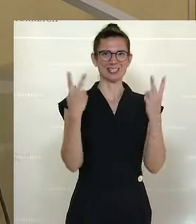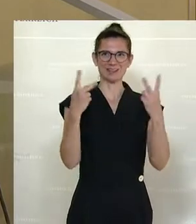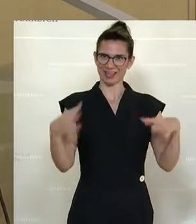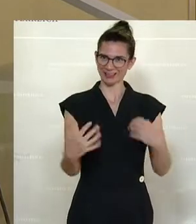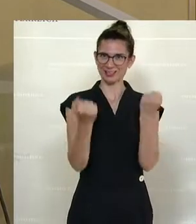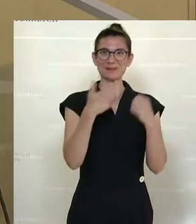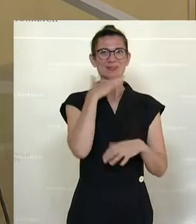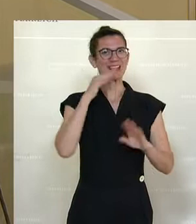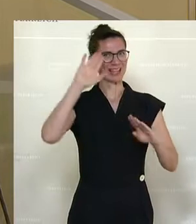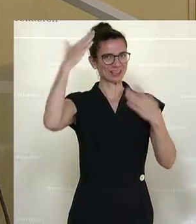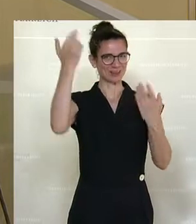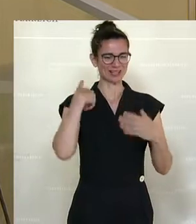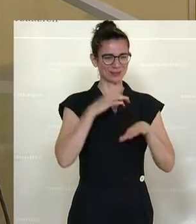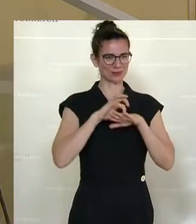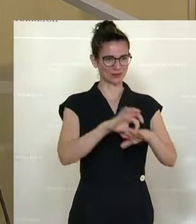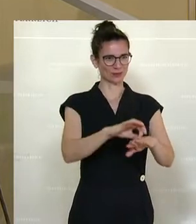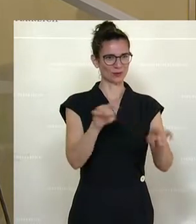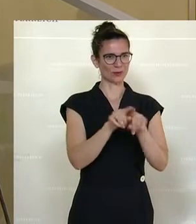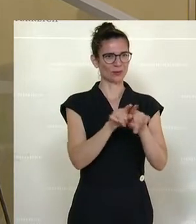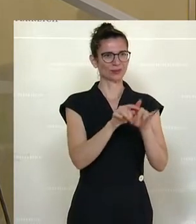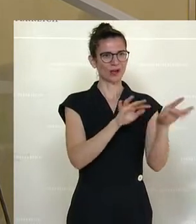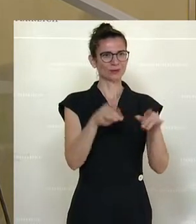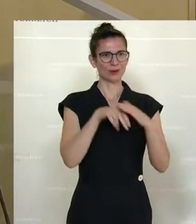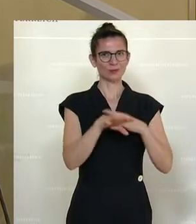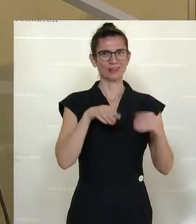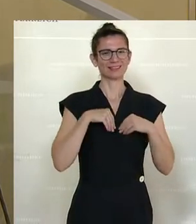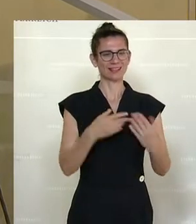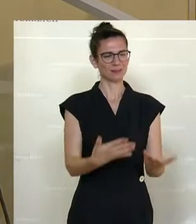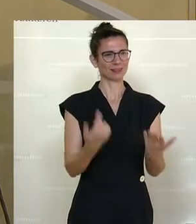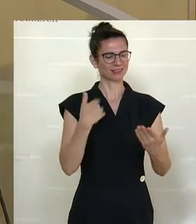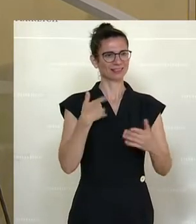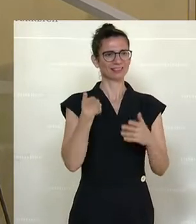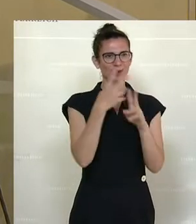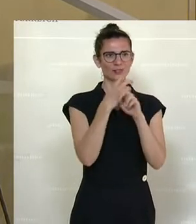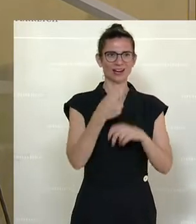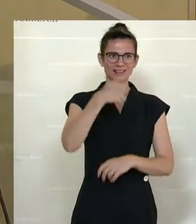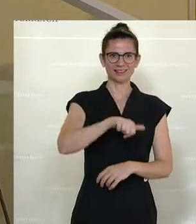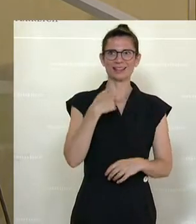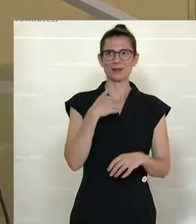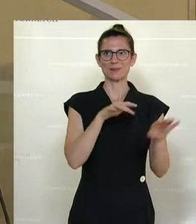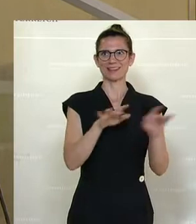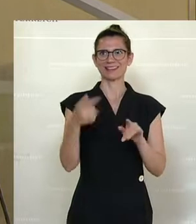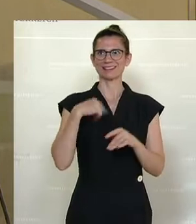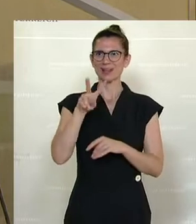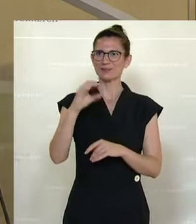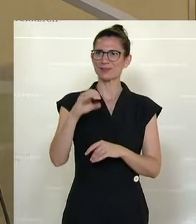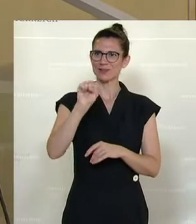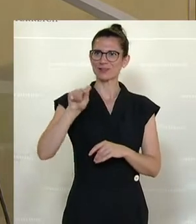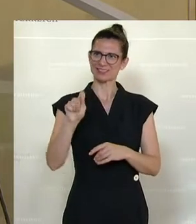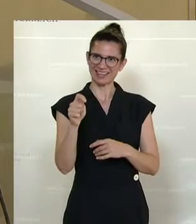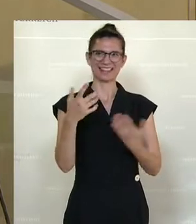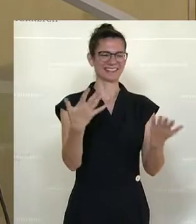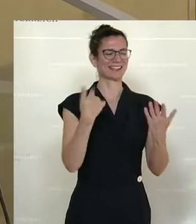Innovationsführer in den Unternehmen Österreichs dabei sind. Vor Fronius, über die VÖS, über unzählige